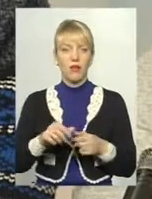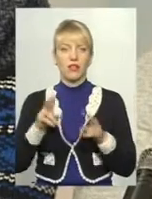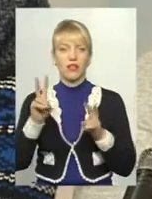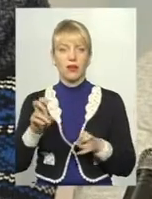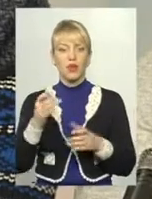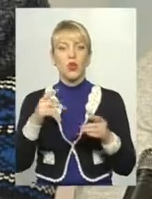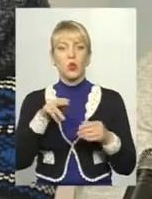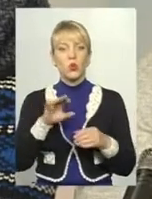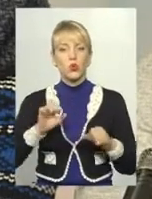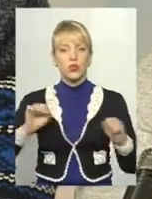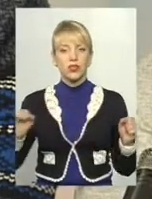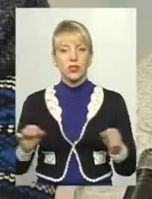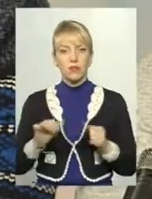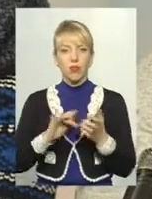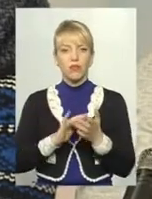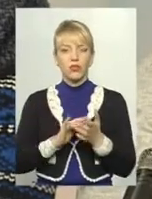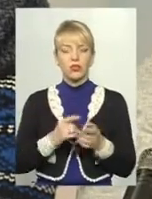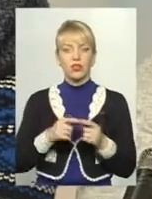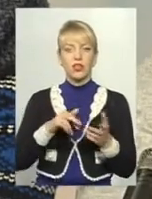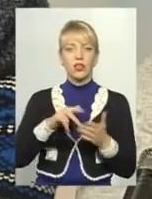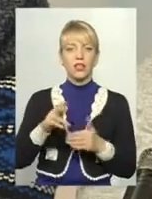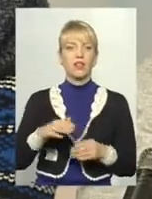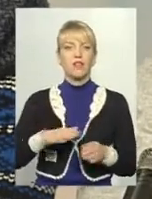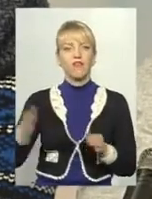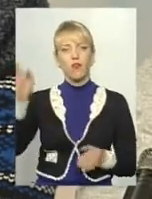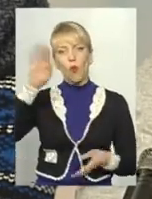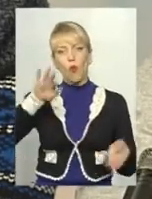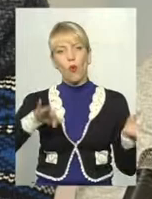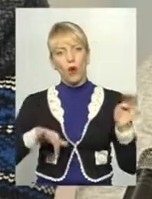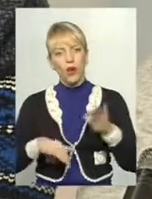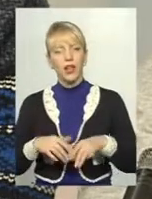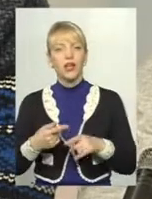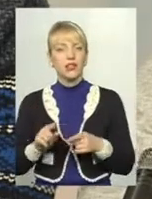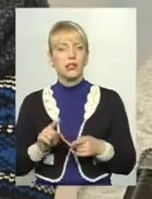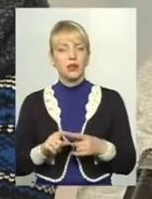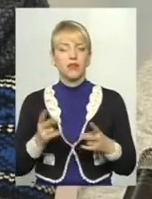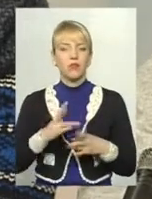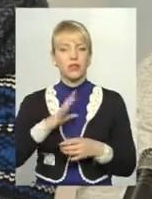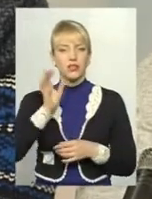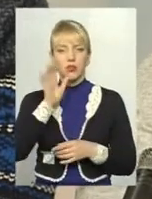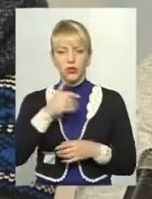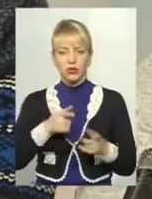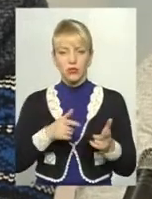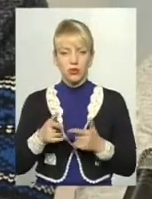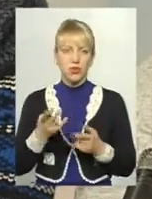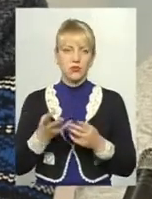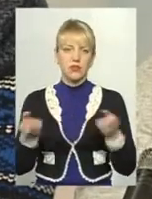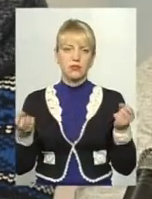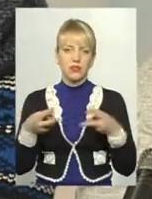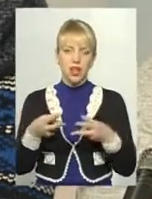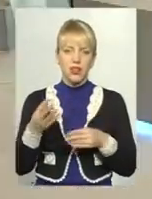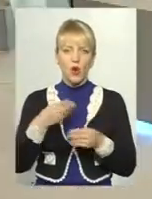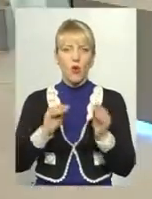це має бути серйозна підготовка. Для того, щоб була серйозна підготовка, має бути спеціальне обладнання, крім того, що спеціальне